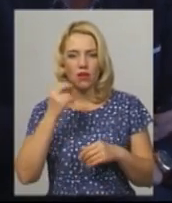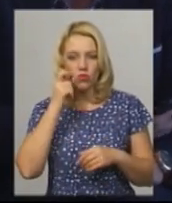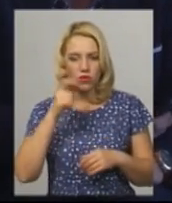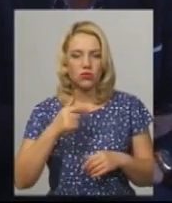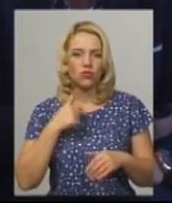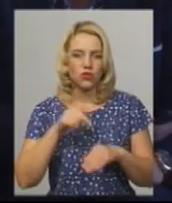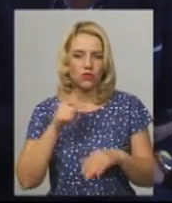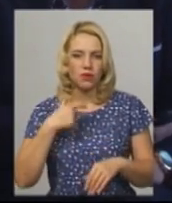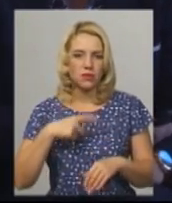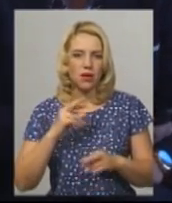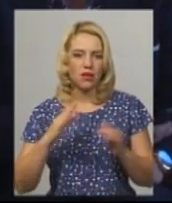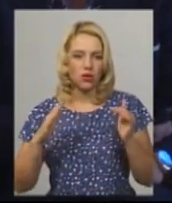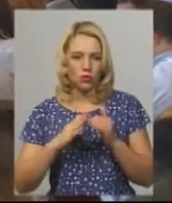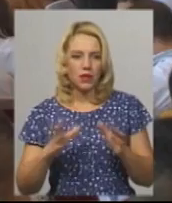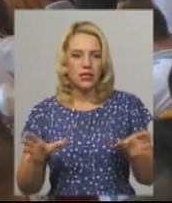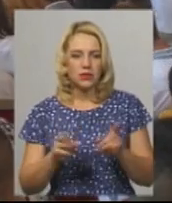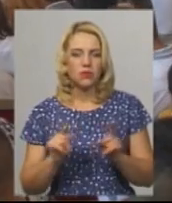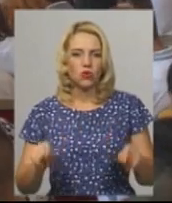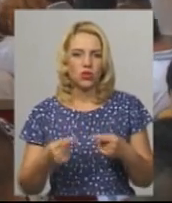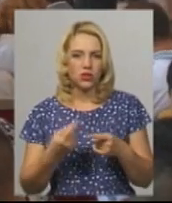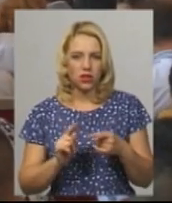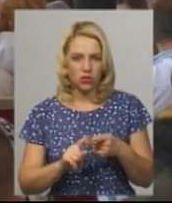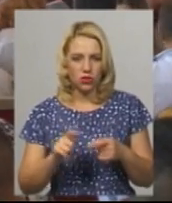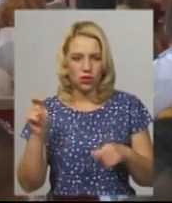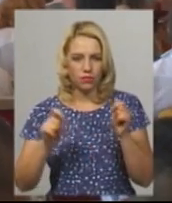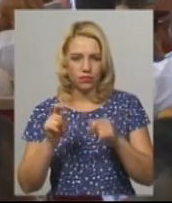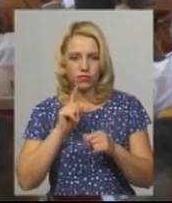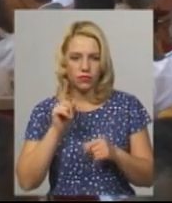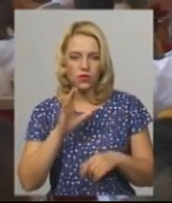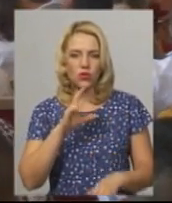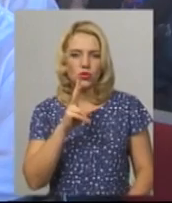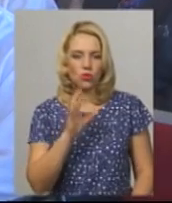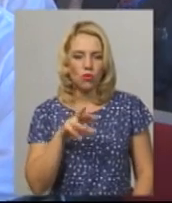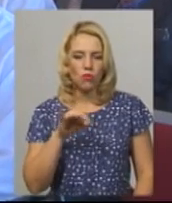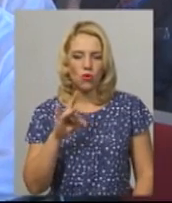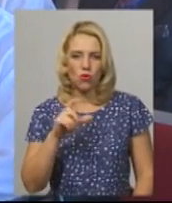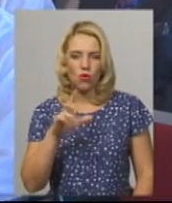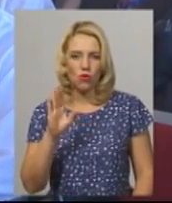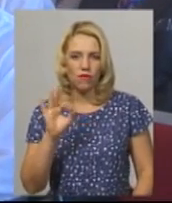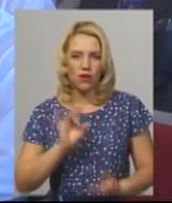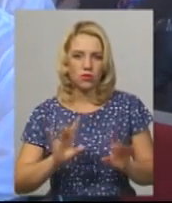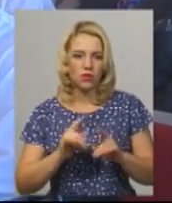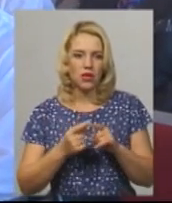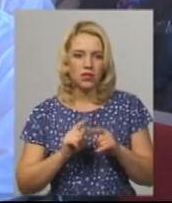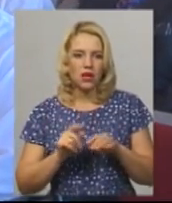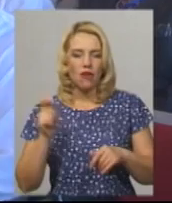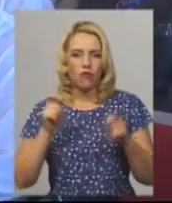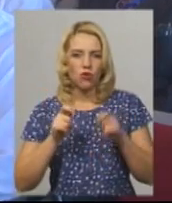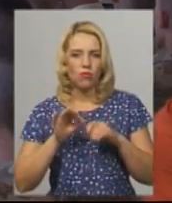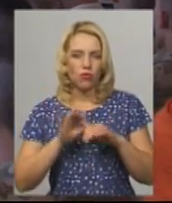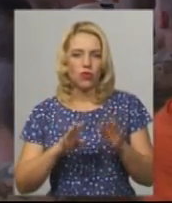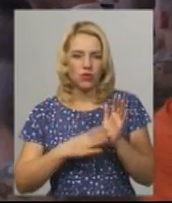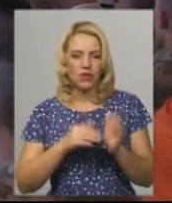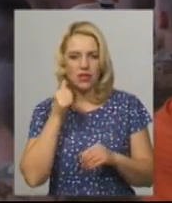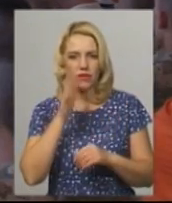Співорганізаторка цього форуму, а також ініціаторка його проведення у Хмельницькому Аліна з Коморохово розповідає, форум проводять в дев'яти. Завтра, каже, підпишуть